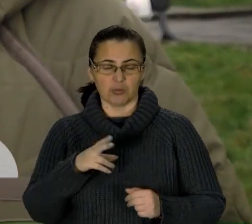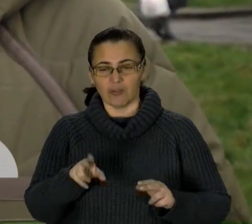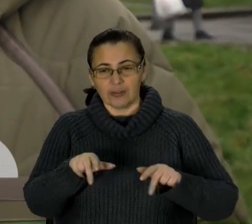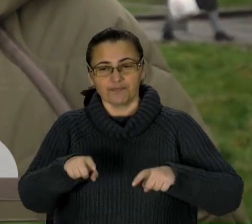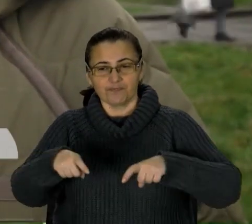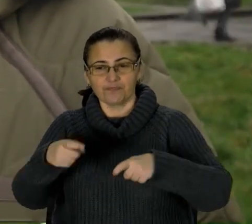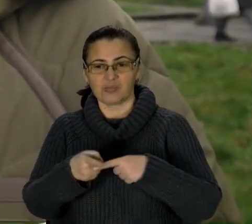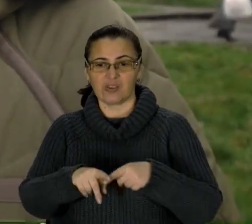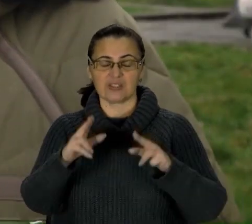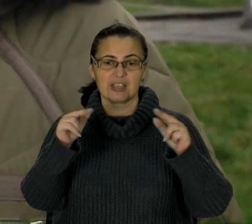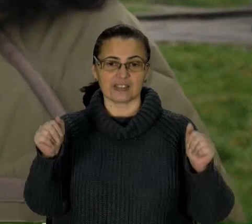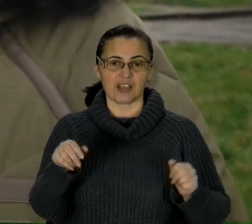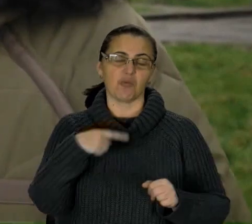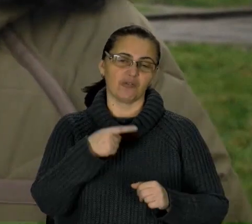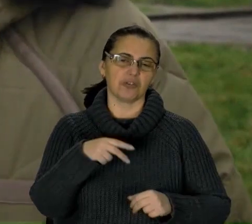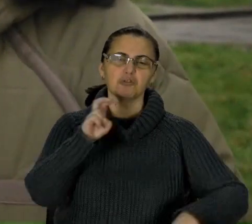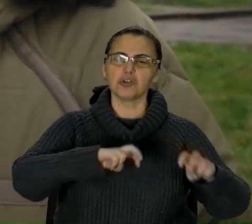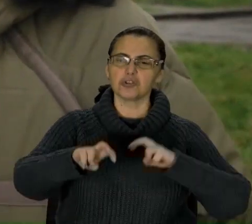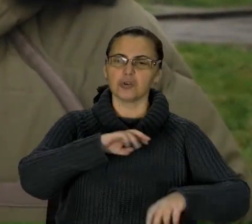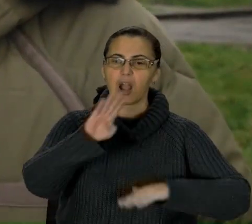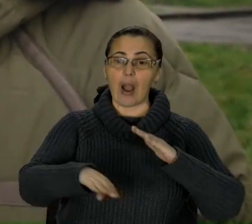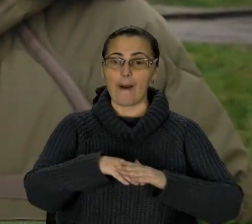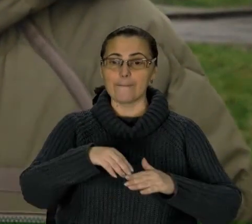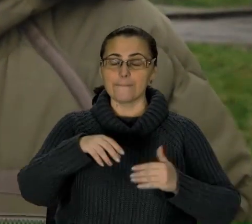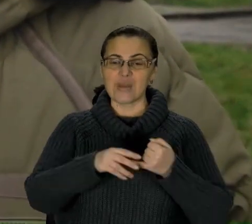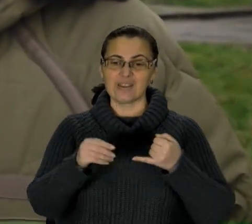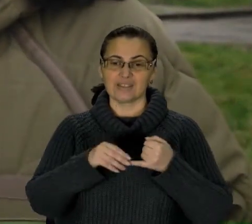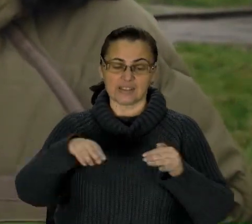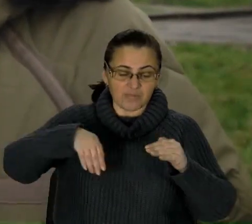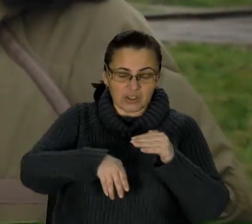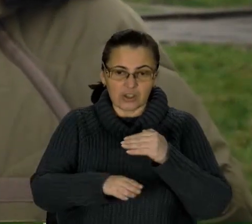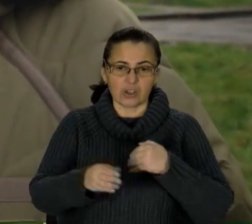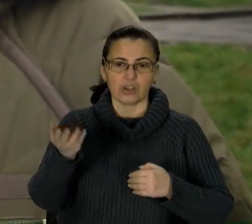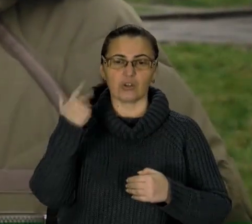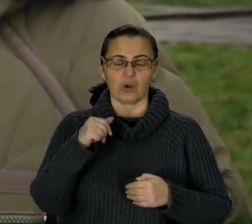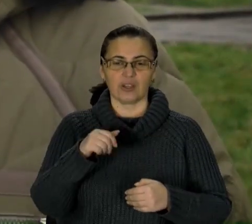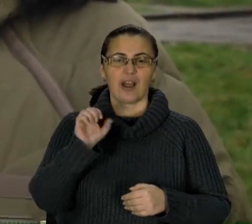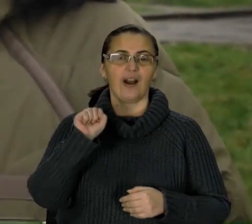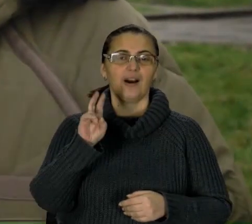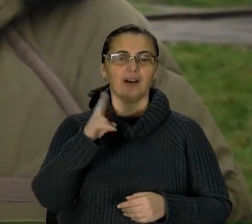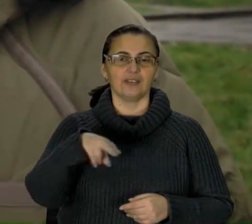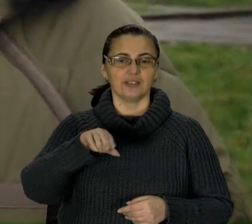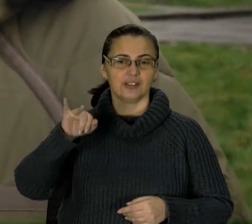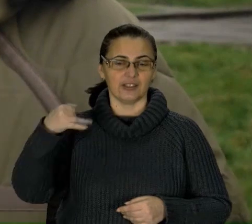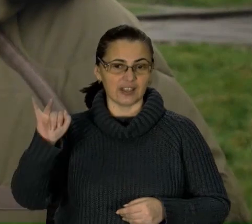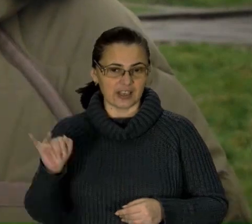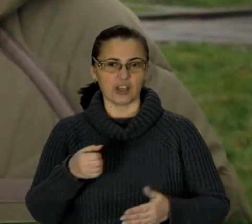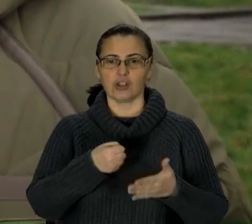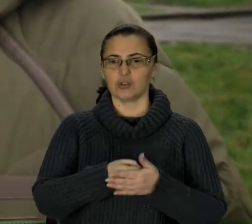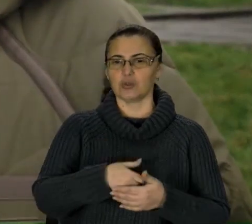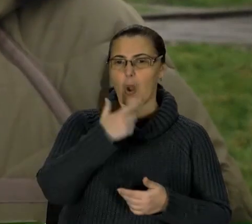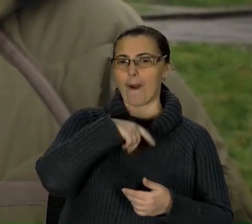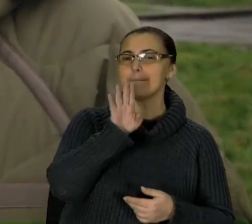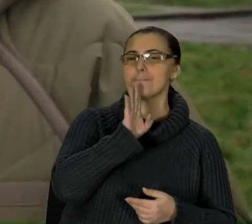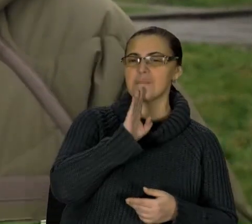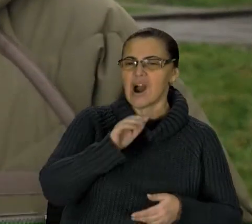казав, що він шукав підземний хід, коли Андрій по Гоголю до панночки йшов